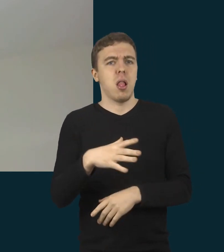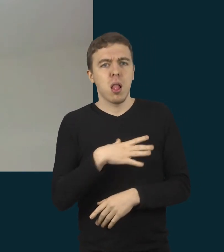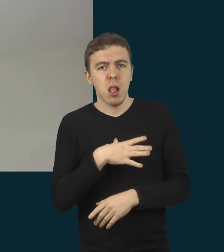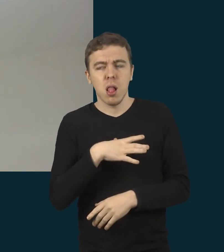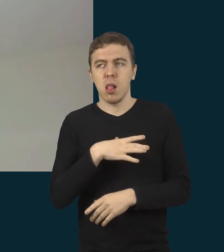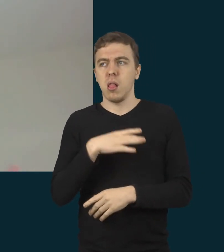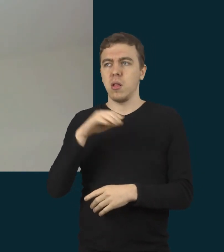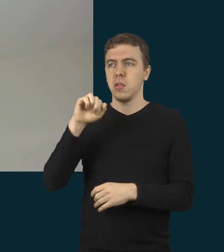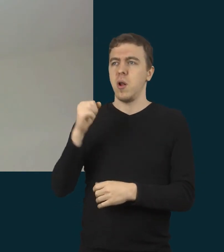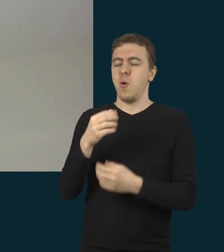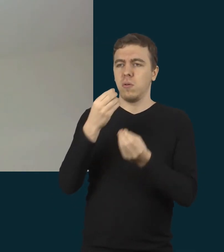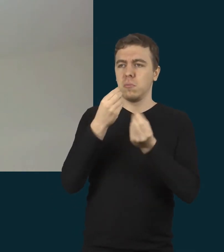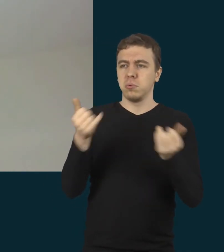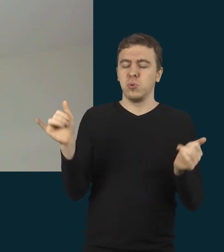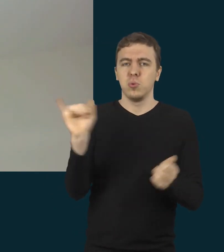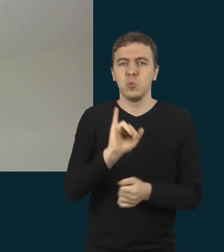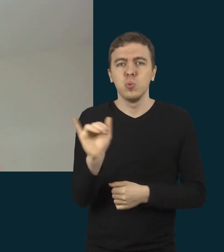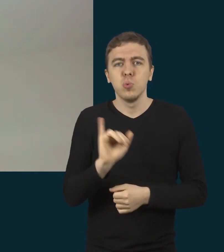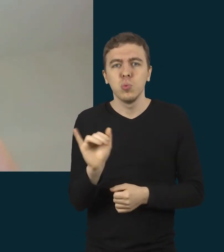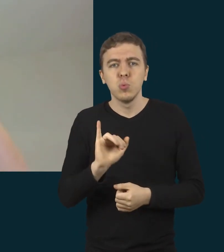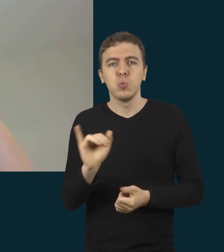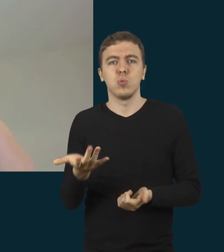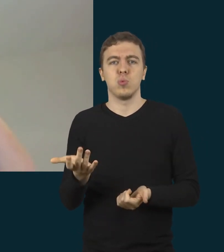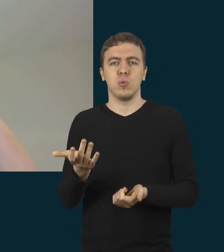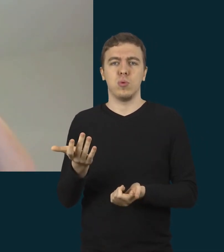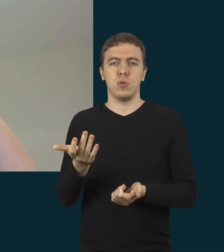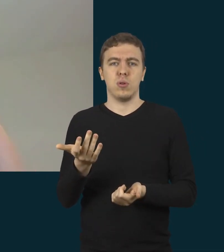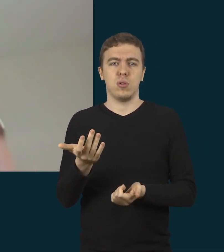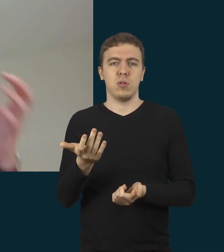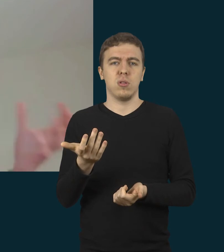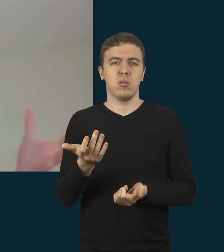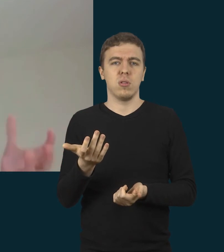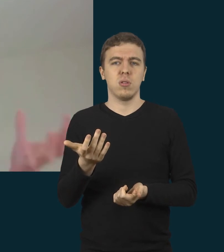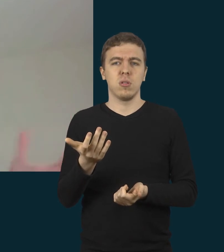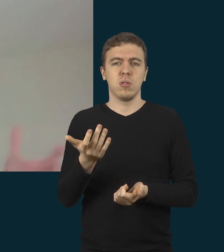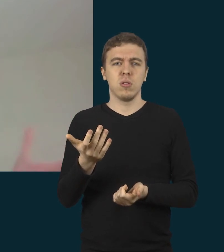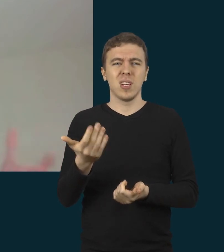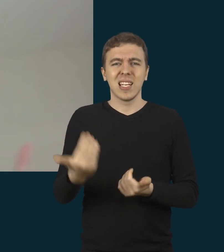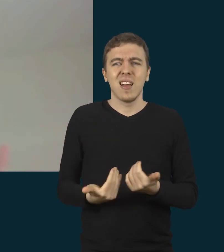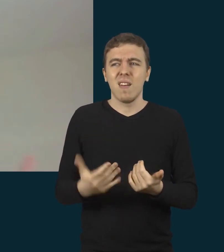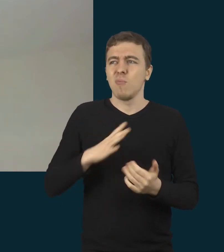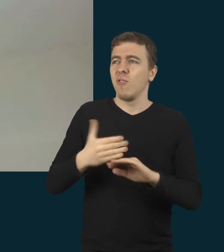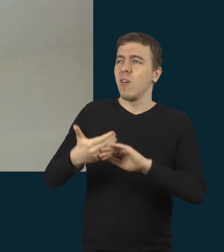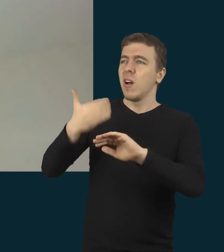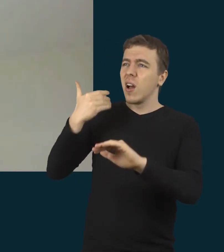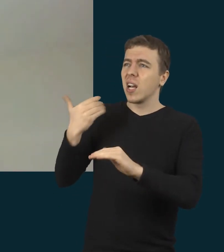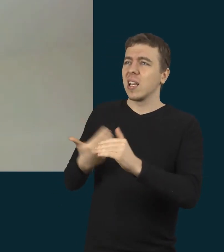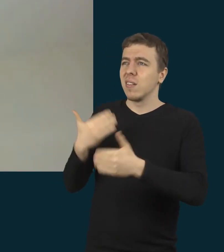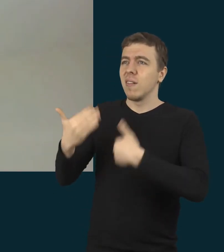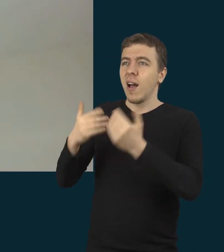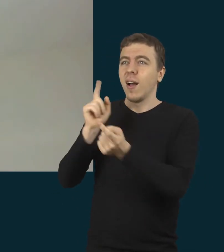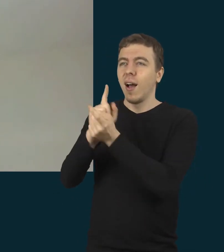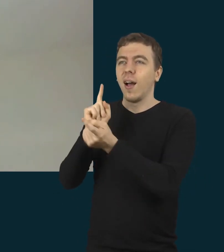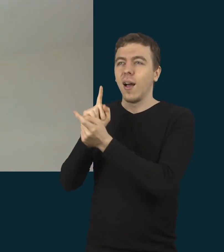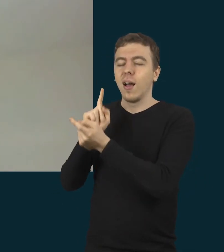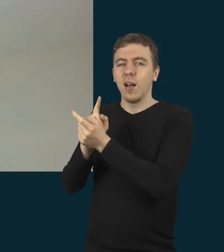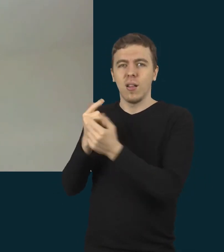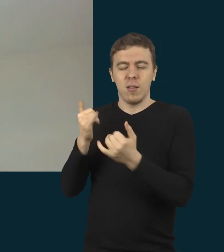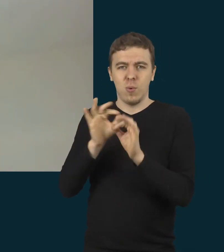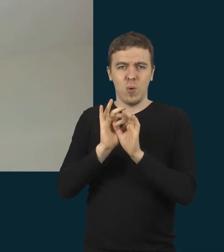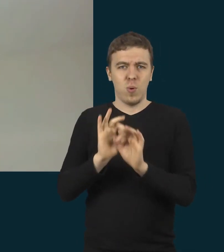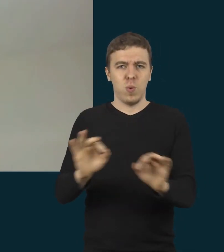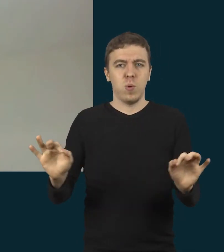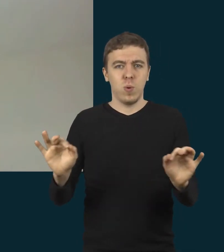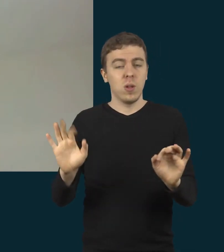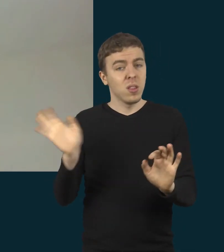jis čia kur visi yra draugai, kur yra tas visas gyvenimas, kur jame jis gyveno, bet kad jie gali vieni